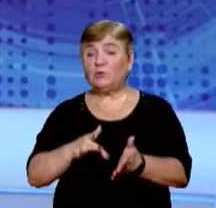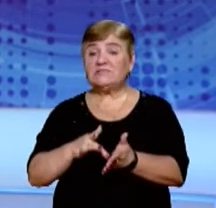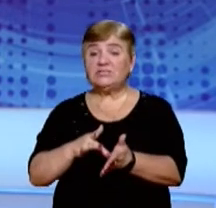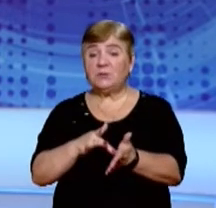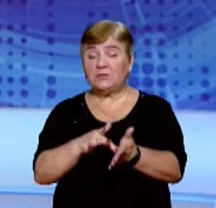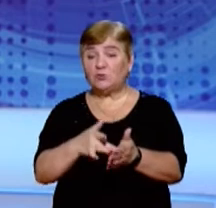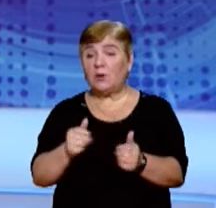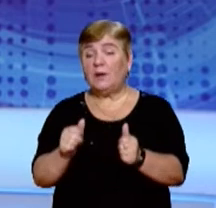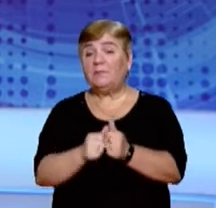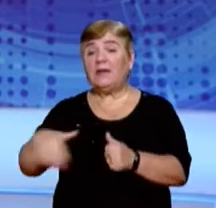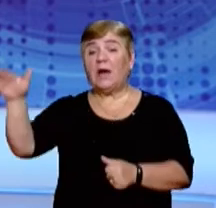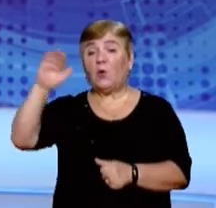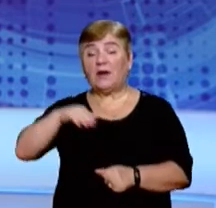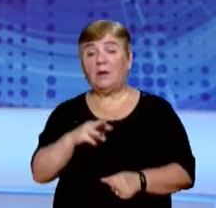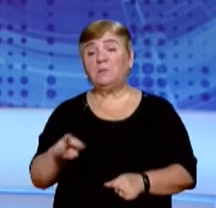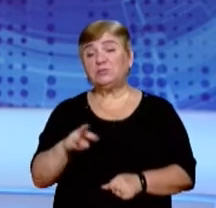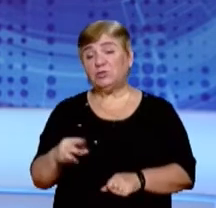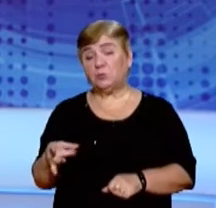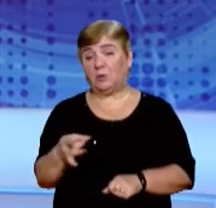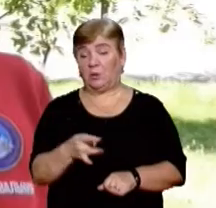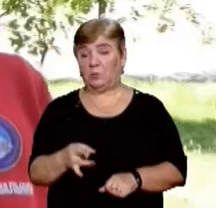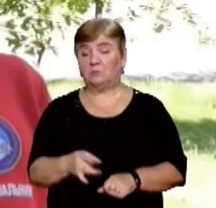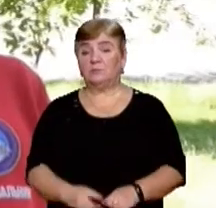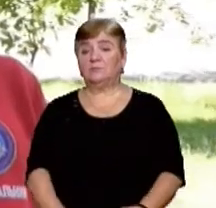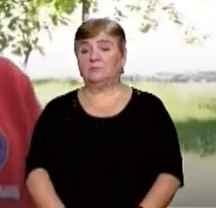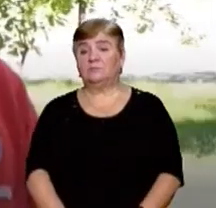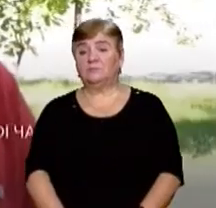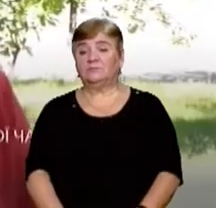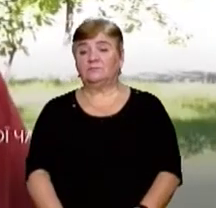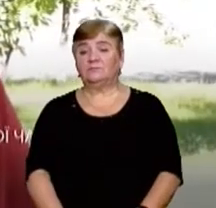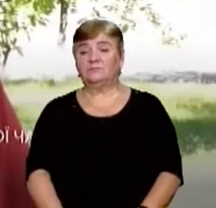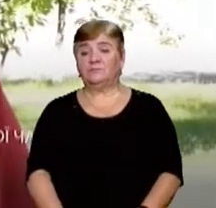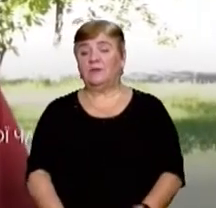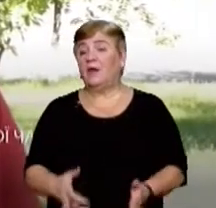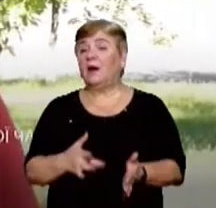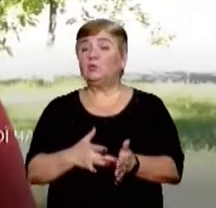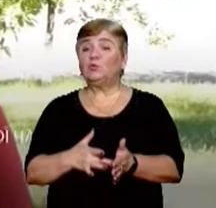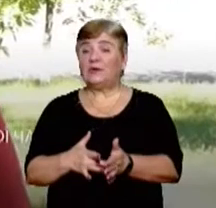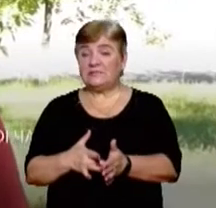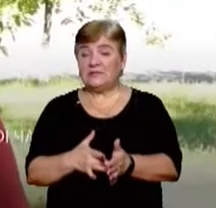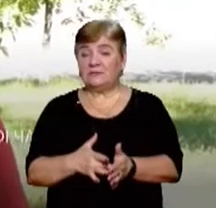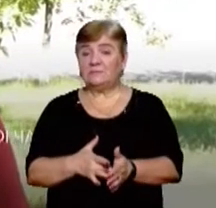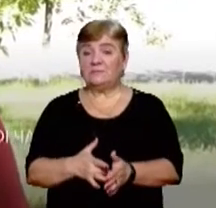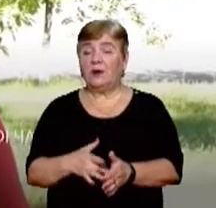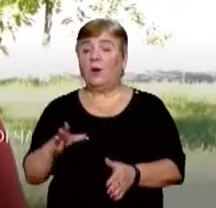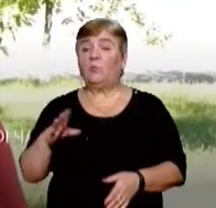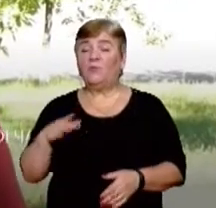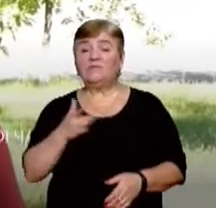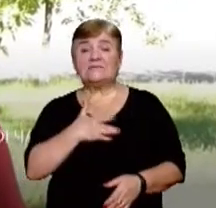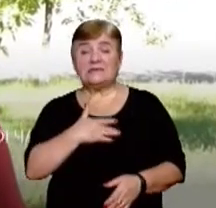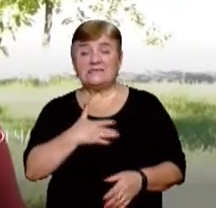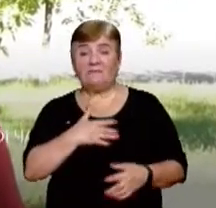маршрут біля гори Стримба Міжгірського району. Туриста стався серцевий